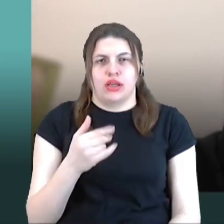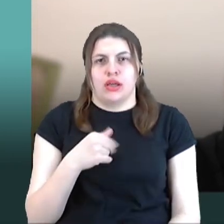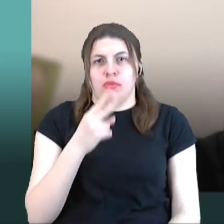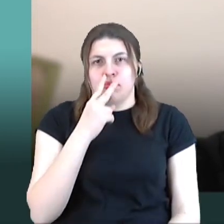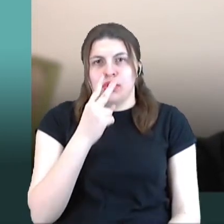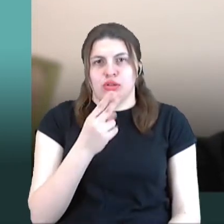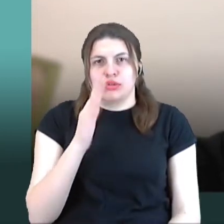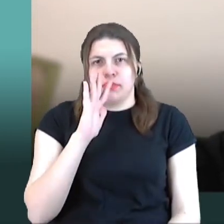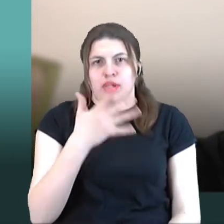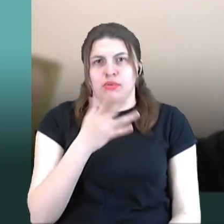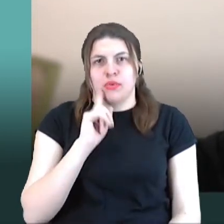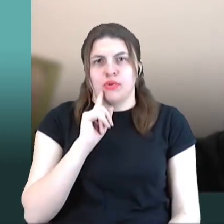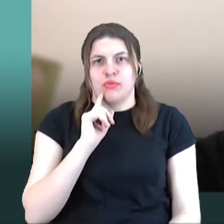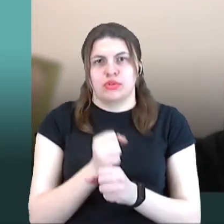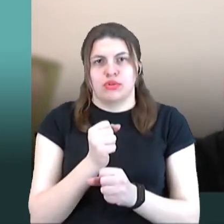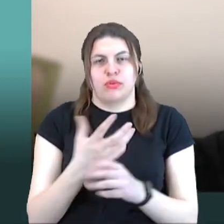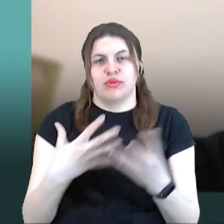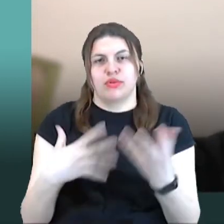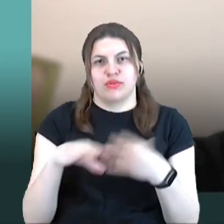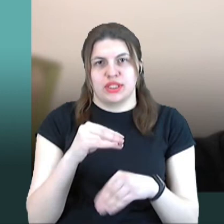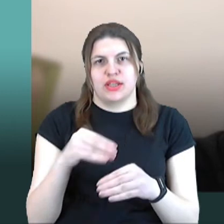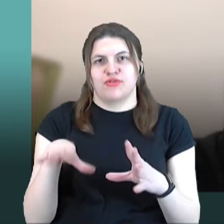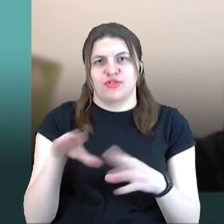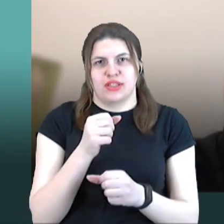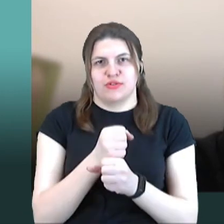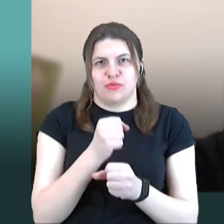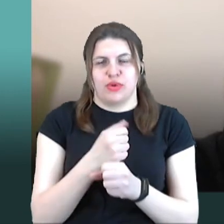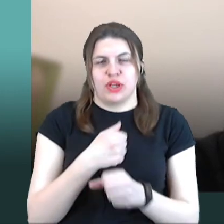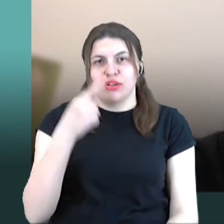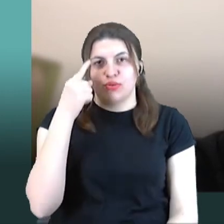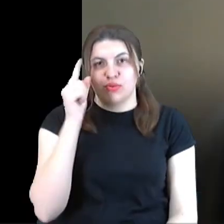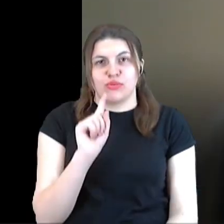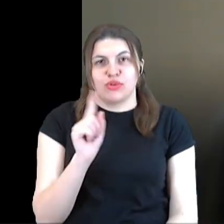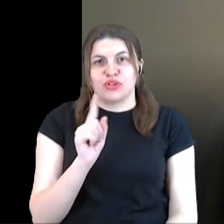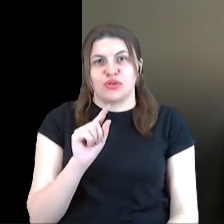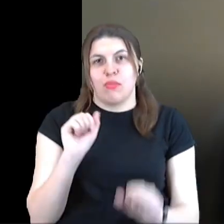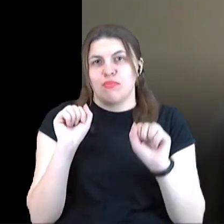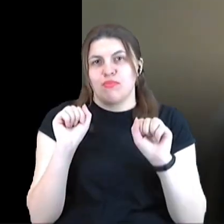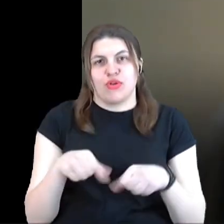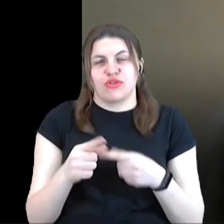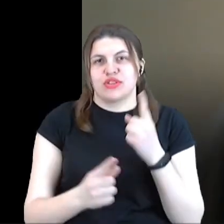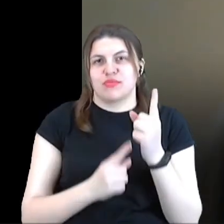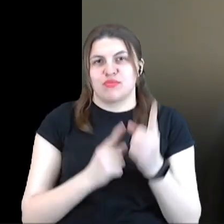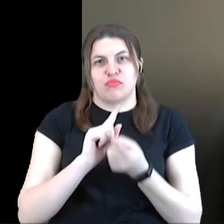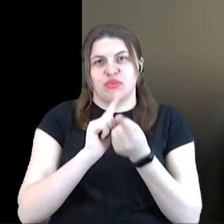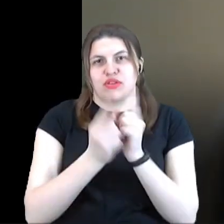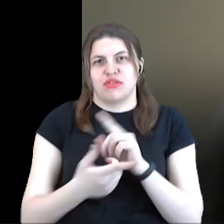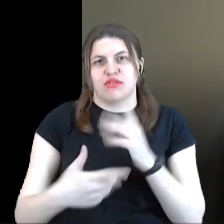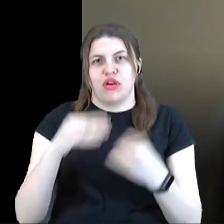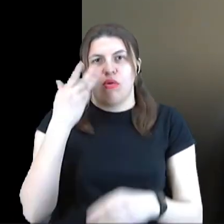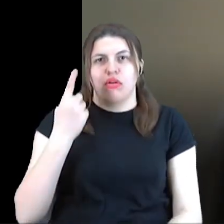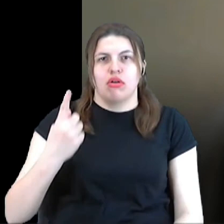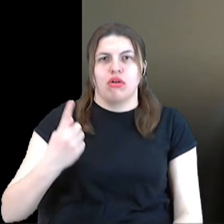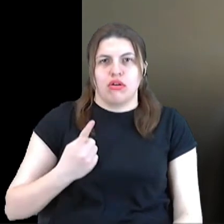зробимо все, саме зробимо все, я думаю, все може змінитися. А коли чекати, коли буде безпека, потім будемо